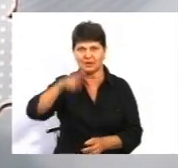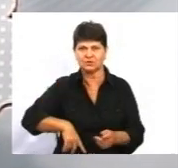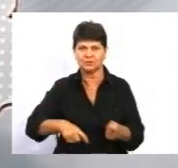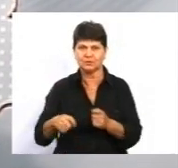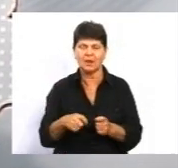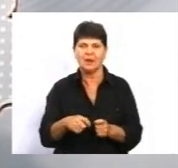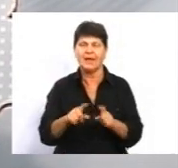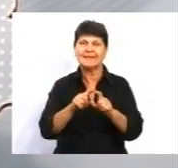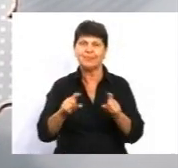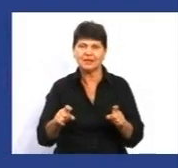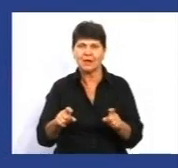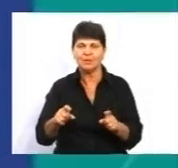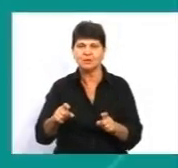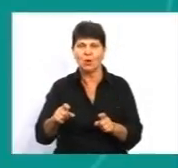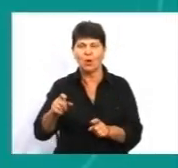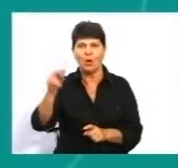освіти і науки. Дивимося.